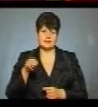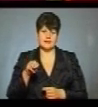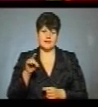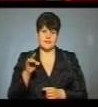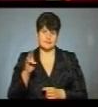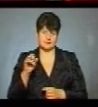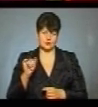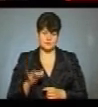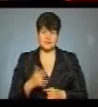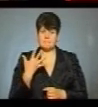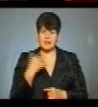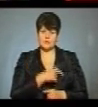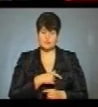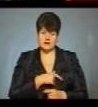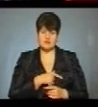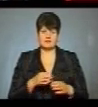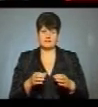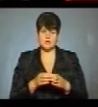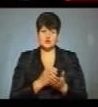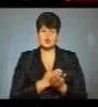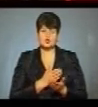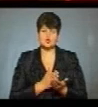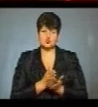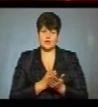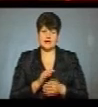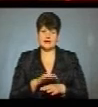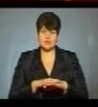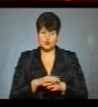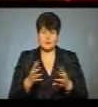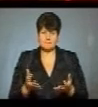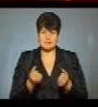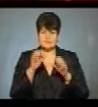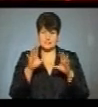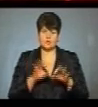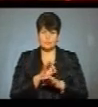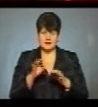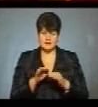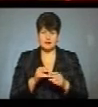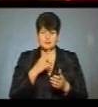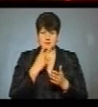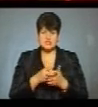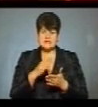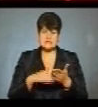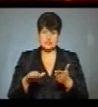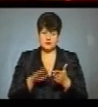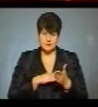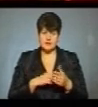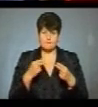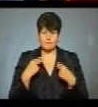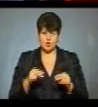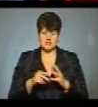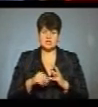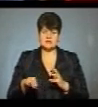П'ять депутатів від фракції «Слуги народу» з Тернопільщини підтримали законопроєкт, який передбачає скасування мораторії на продаж землі.